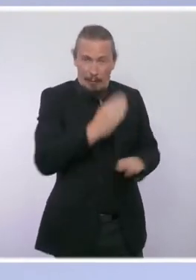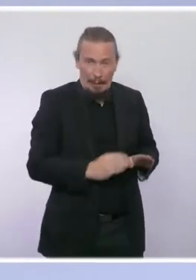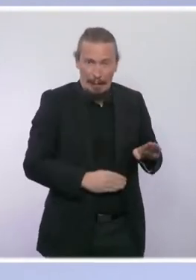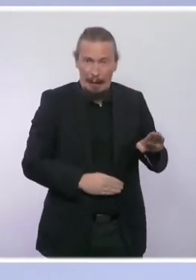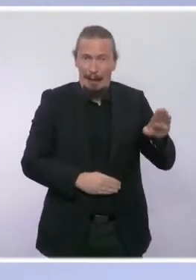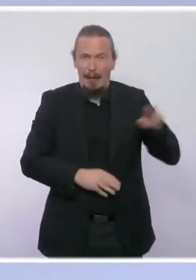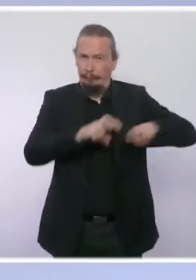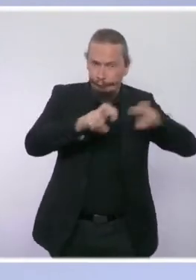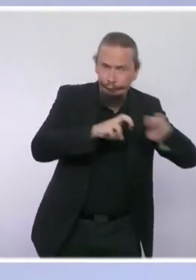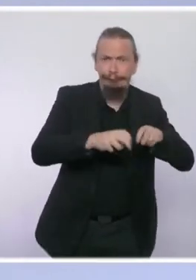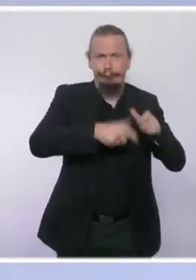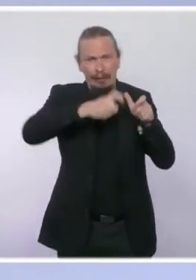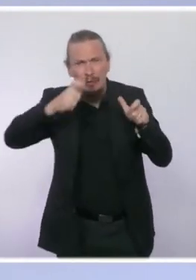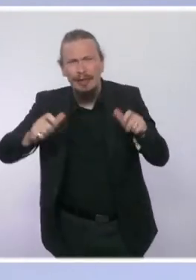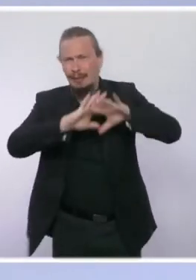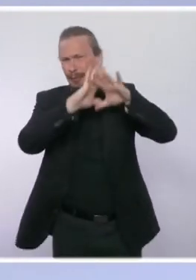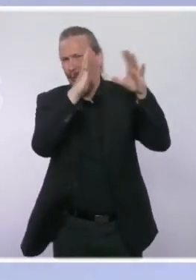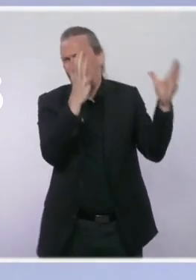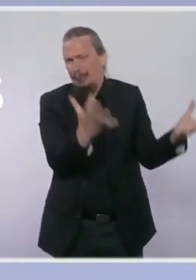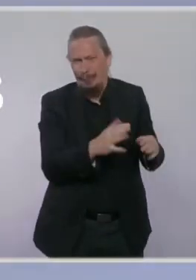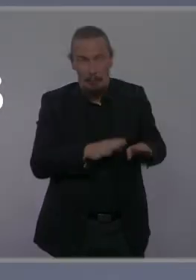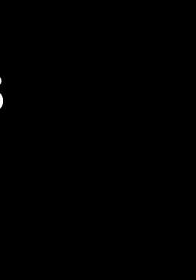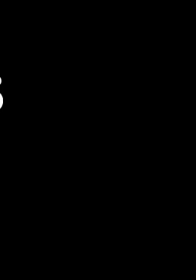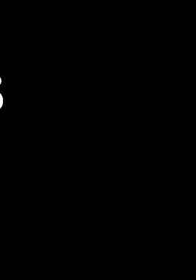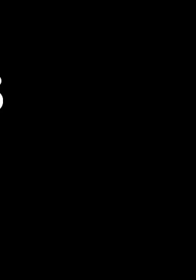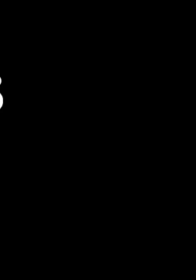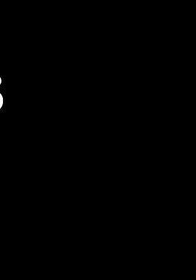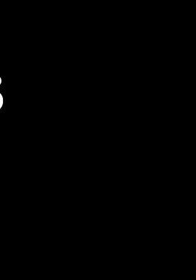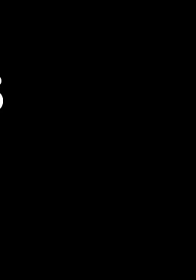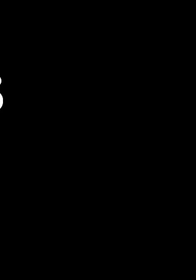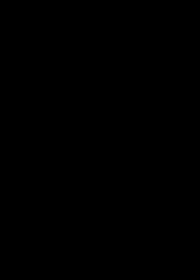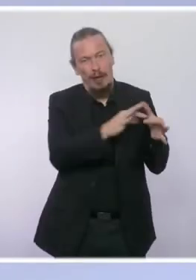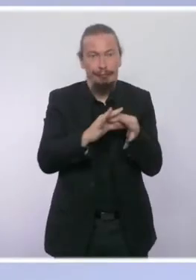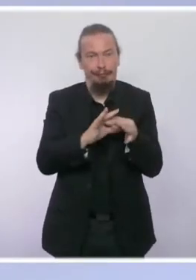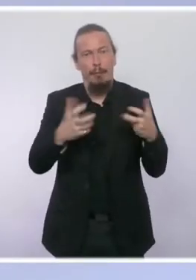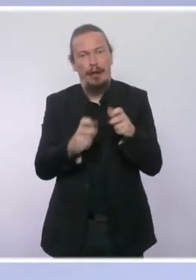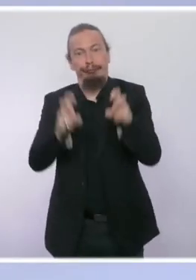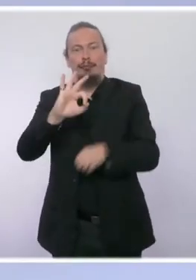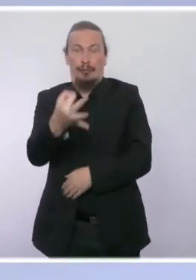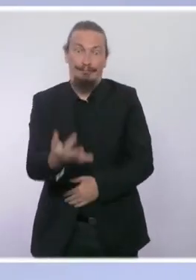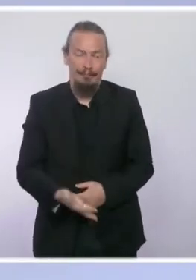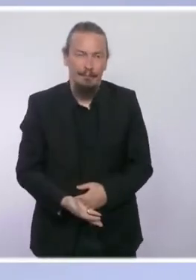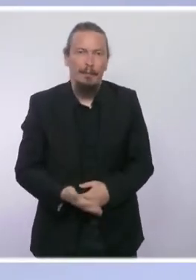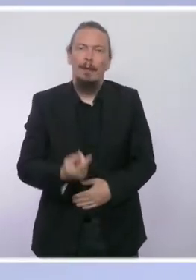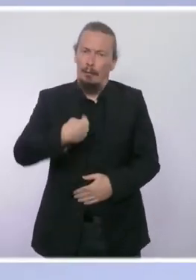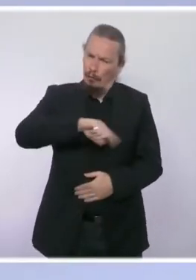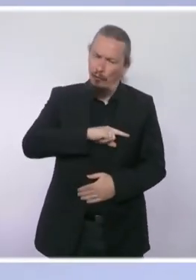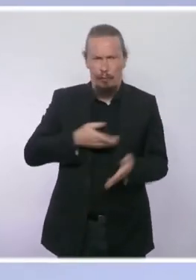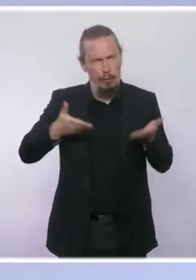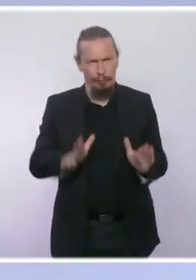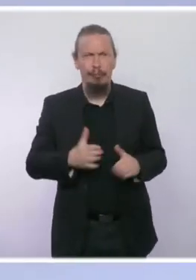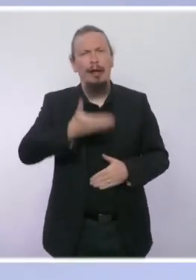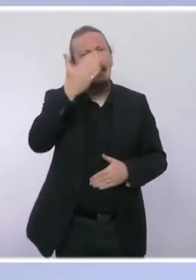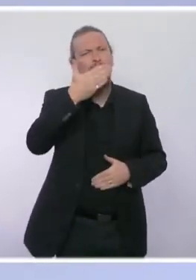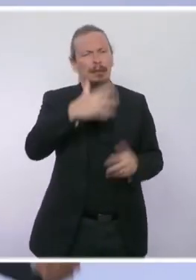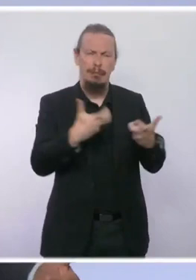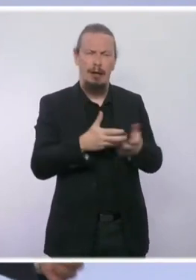mobilités, pour l'industrie notamment, qui entraîne une hausse des prix. Nous avons pris des mesures sur le prix du gaz. Pour qu'il n